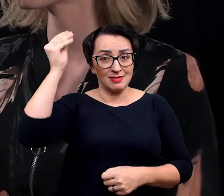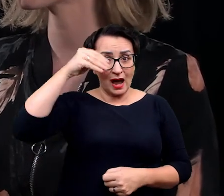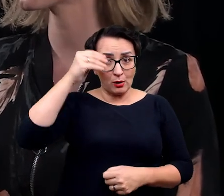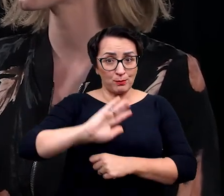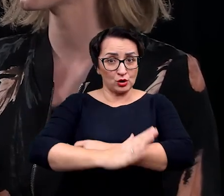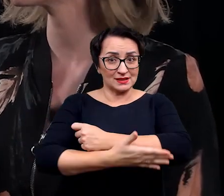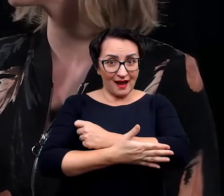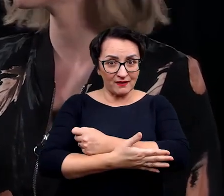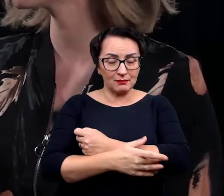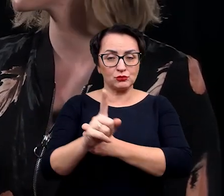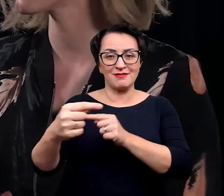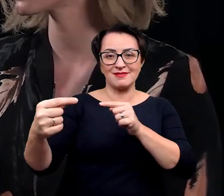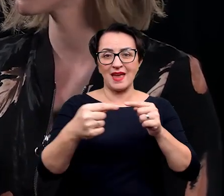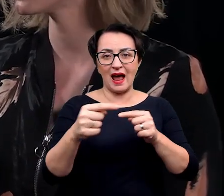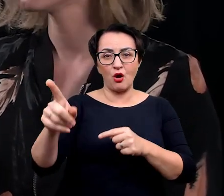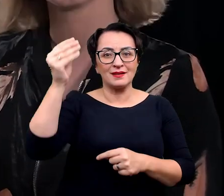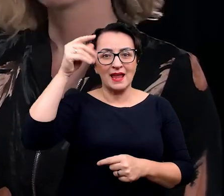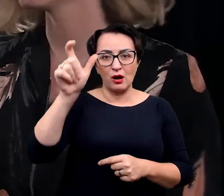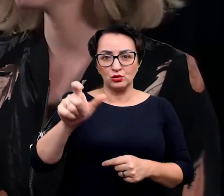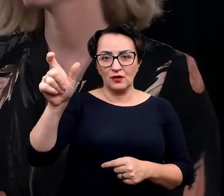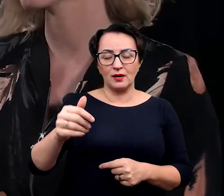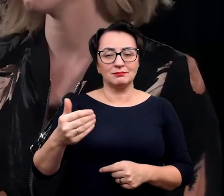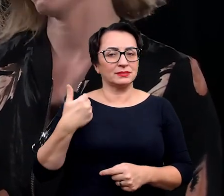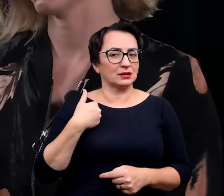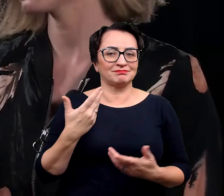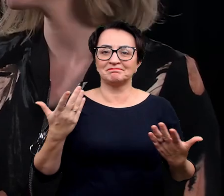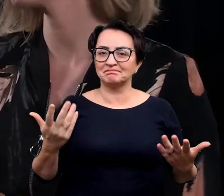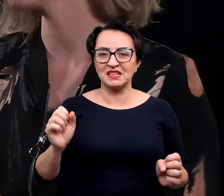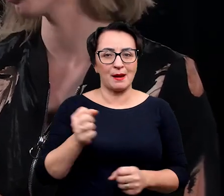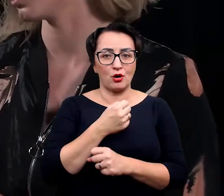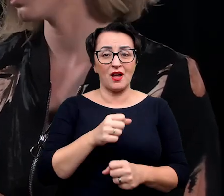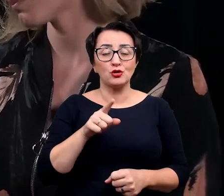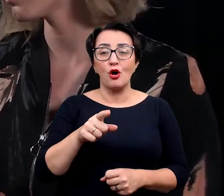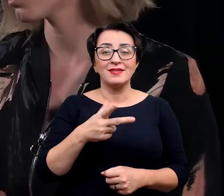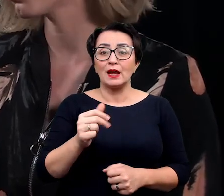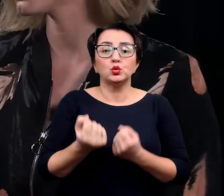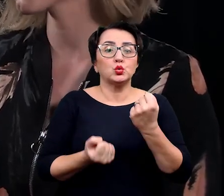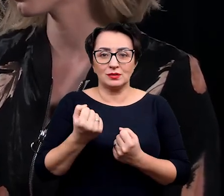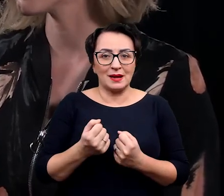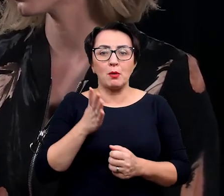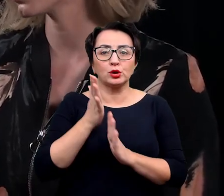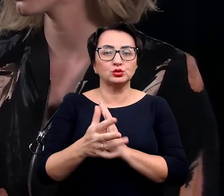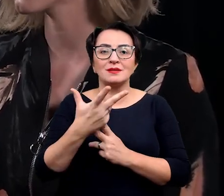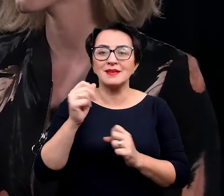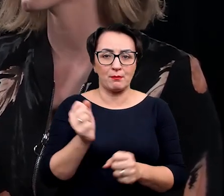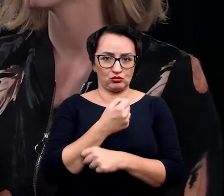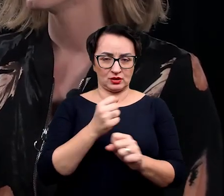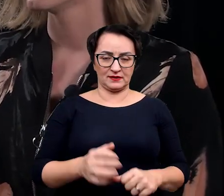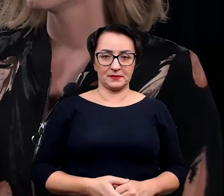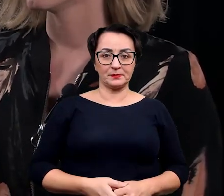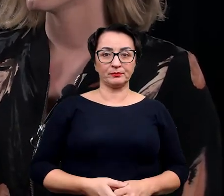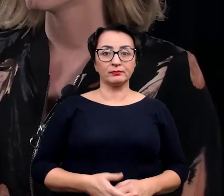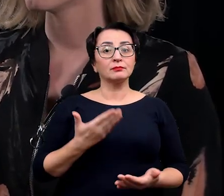wcześniejszego doświadczenia ten dialog z naukowcami byłby niemożliwy, nawet nietrudny. Naprawdę on byłby niemożliwy, dlatego że